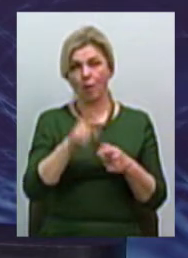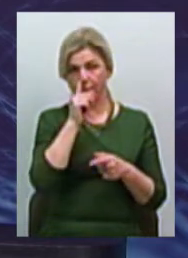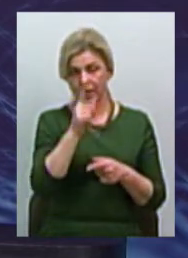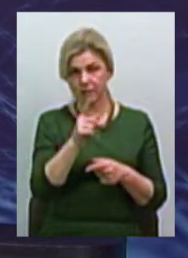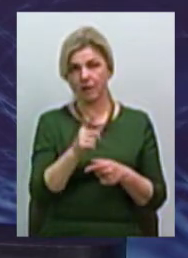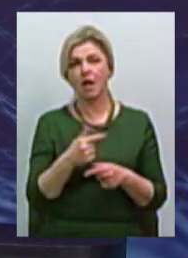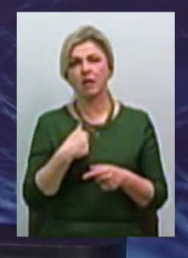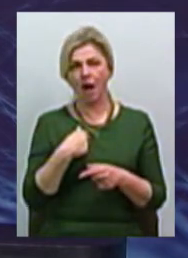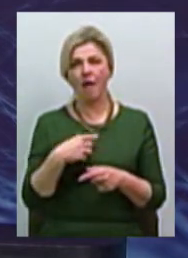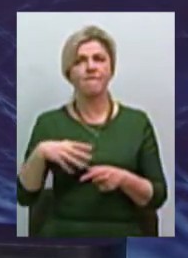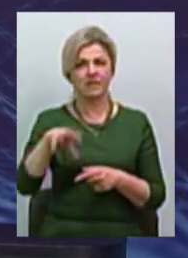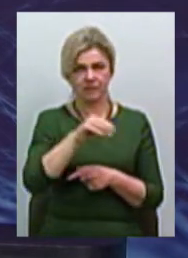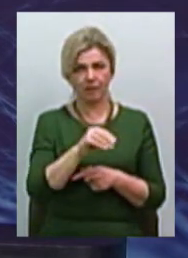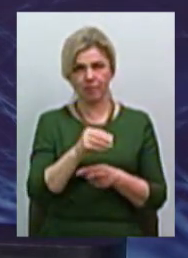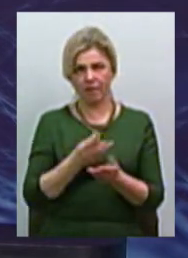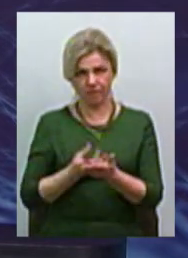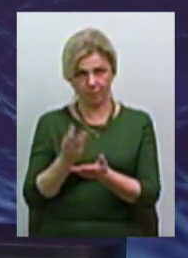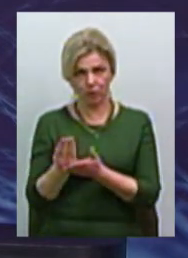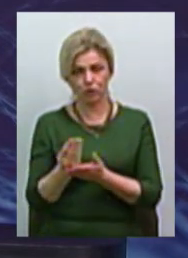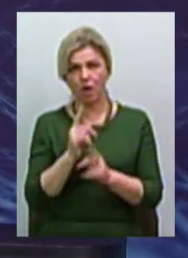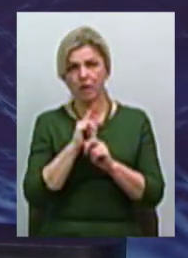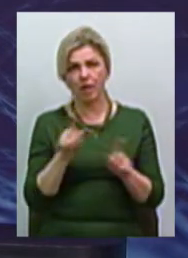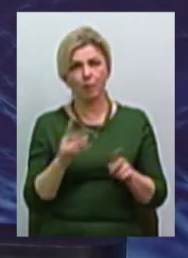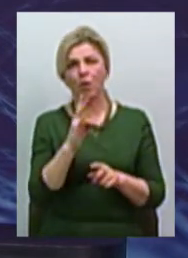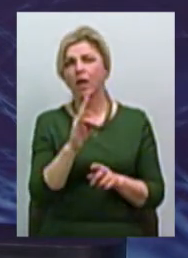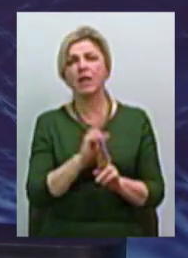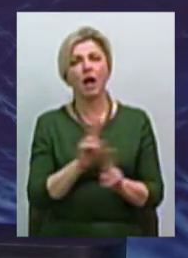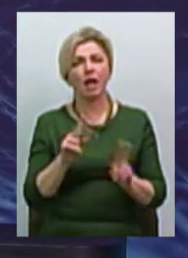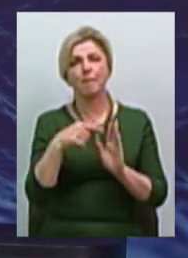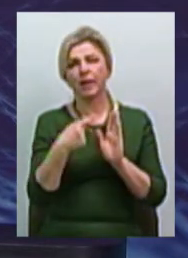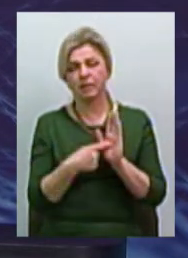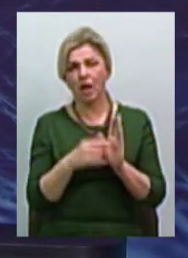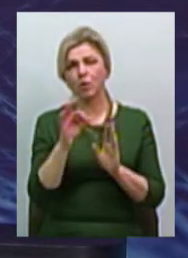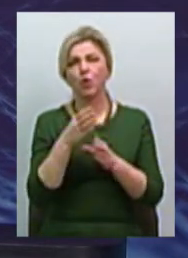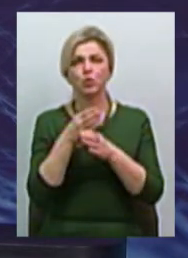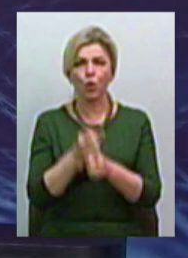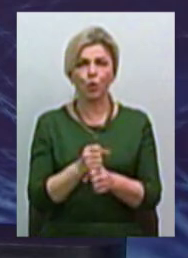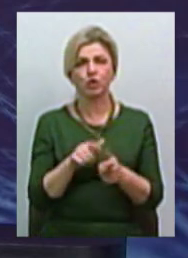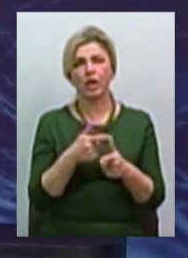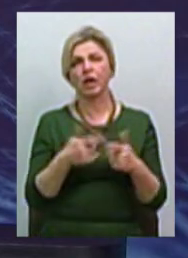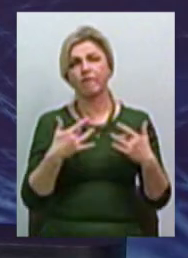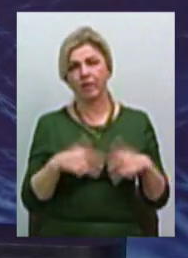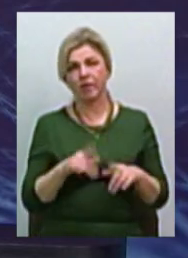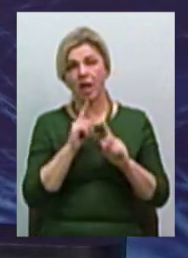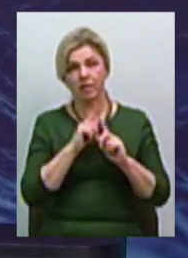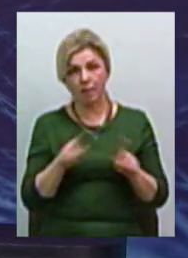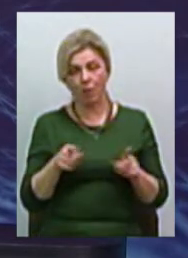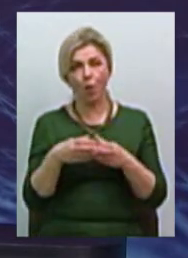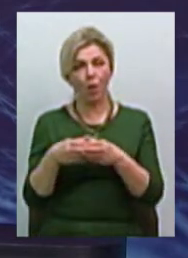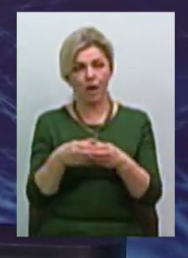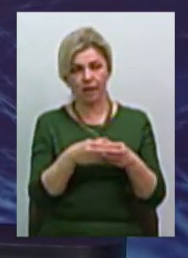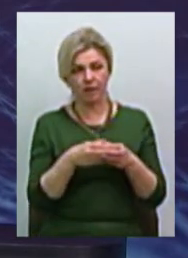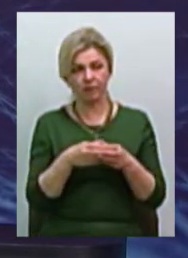повністю сплачу і не буде жодних питань щодо доскорочення, вивільнення і таке інше. Тобто не буде колектив